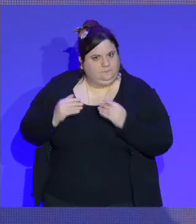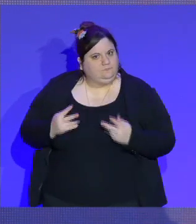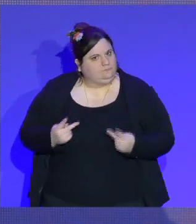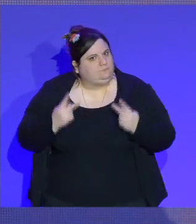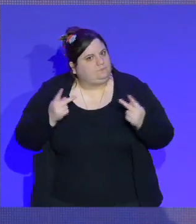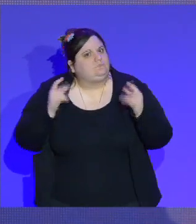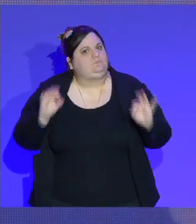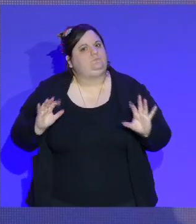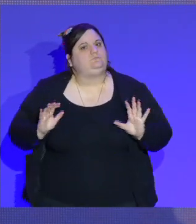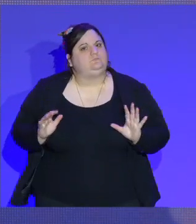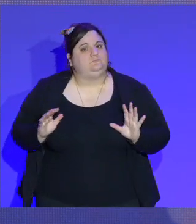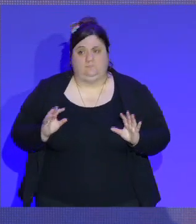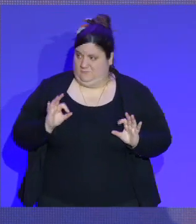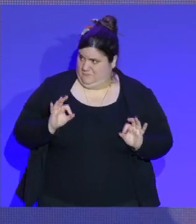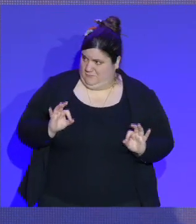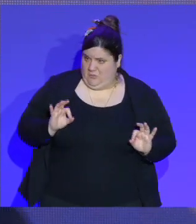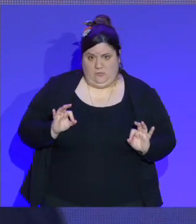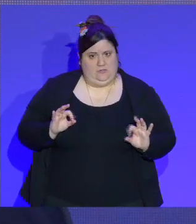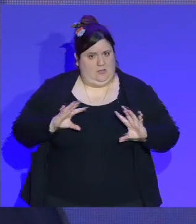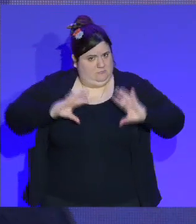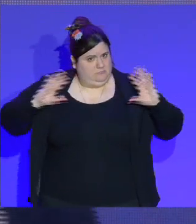dites, la démocratie,